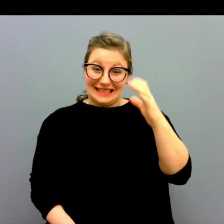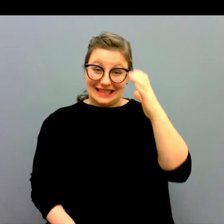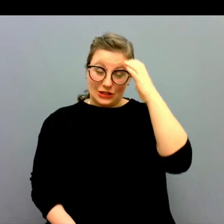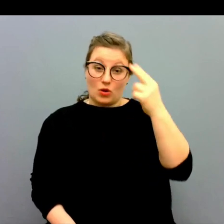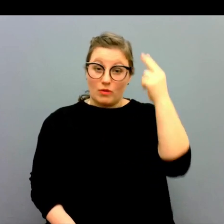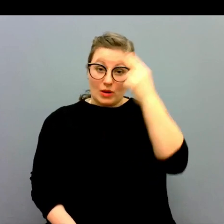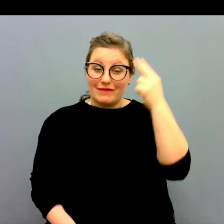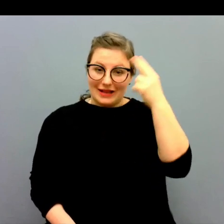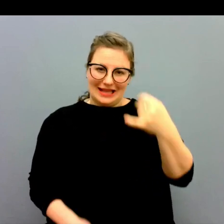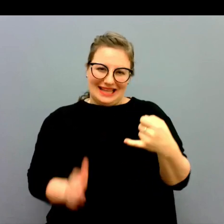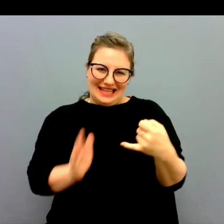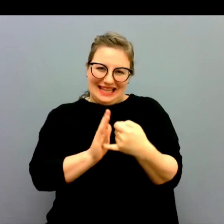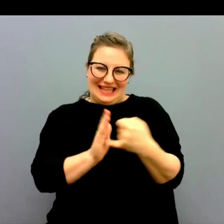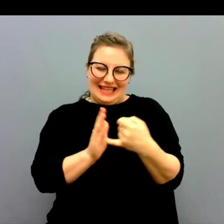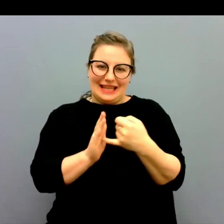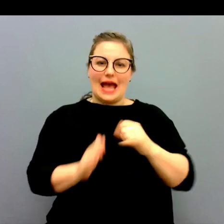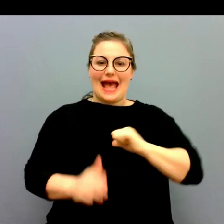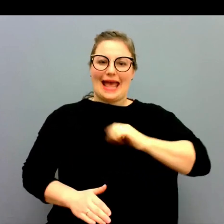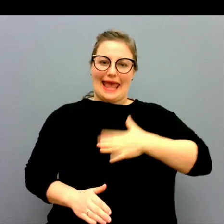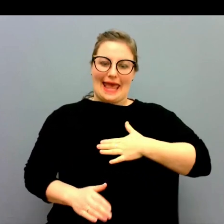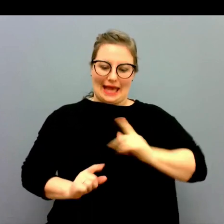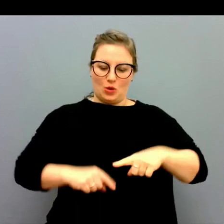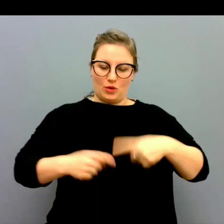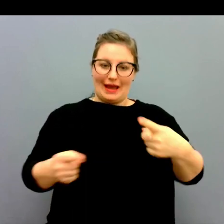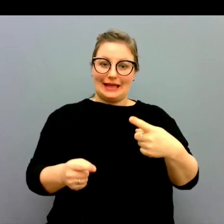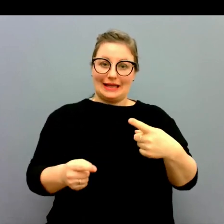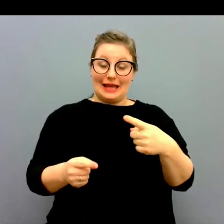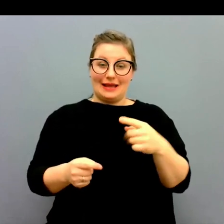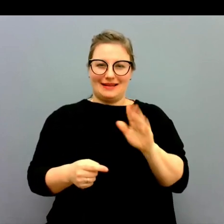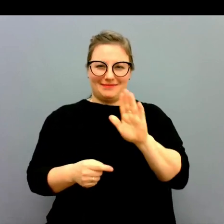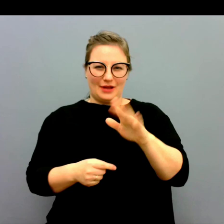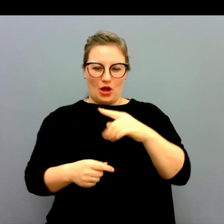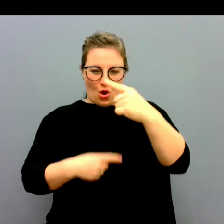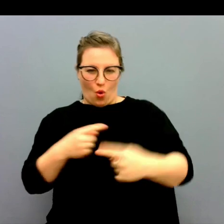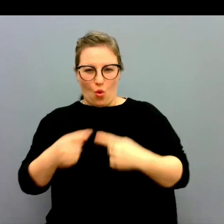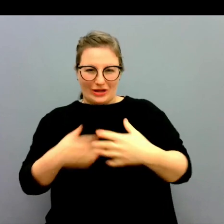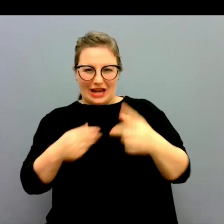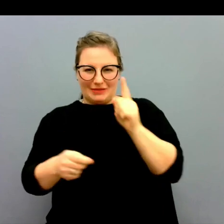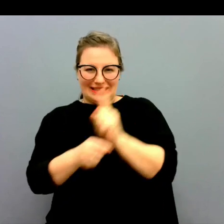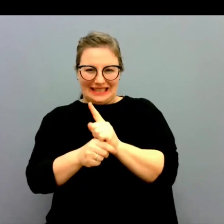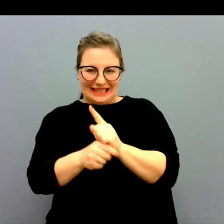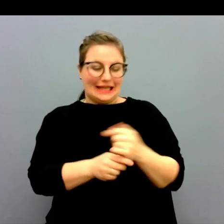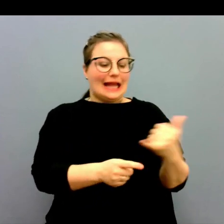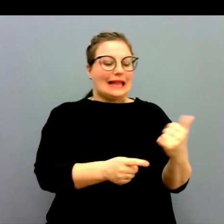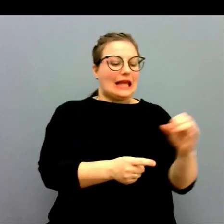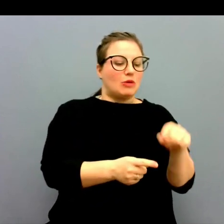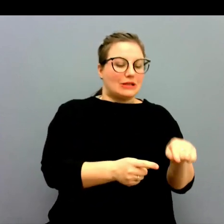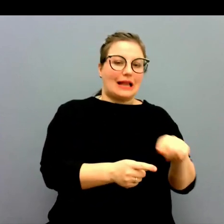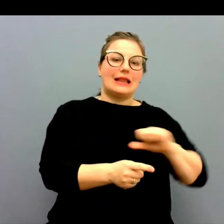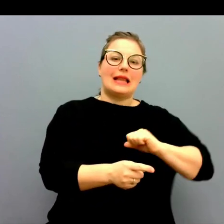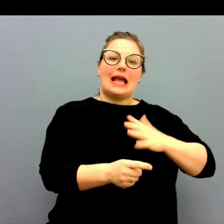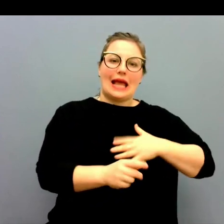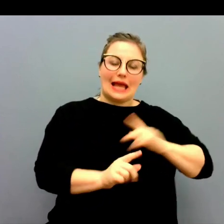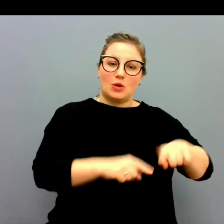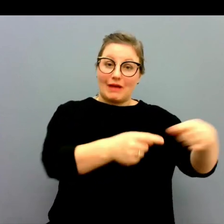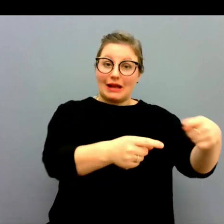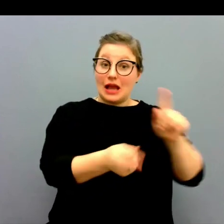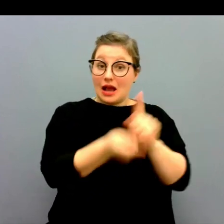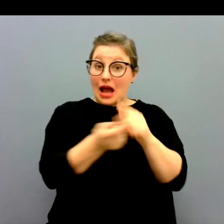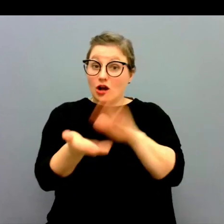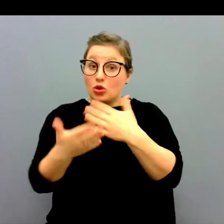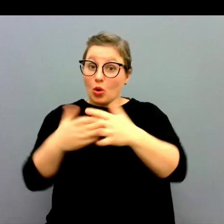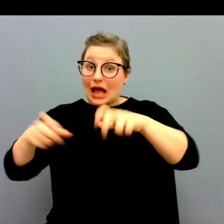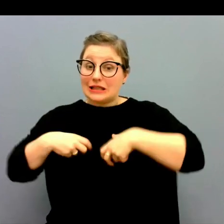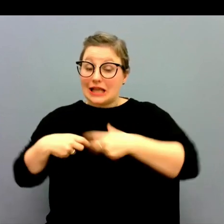universitet ingår egen utveckling, alltså kompetensutveckling med 10% av års arbetstiden. Kanske ska